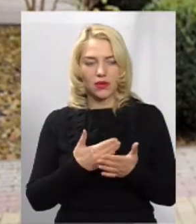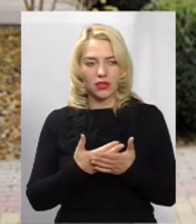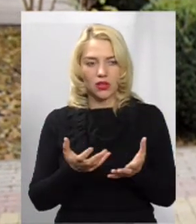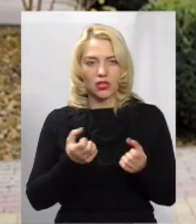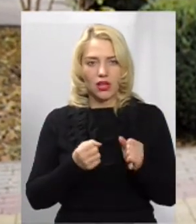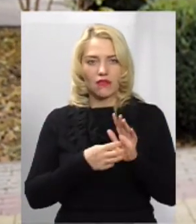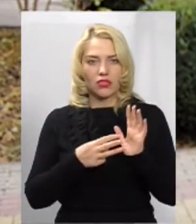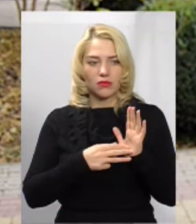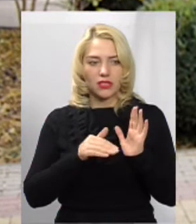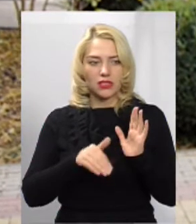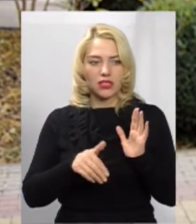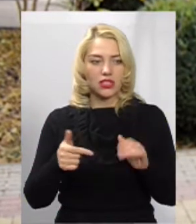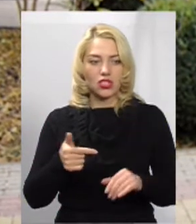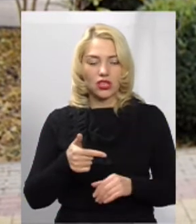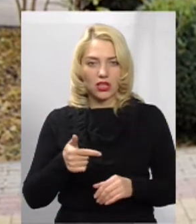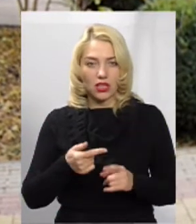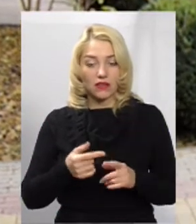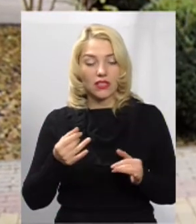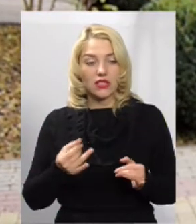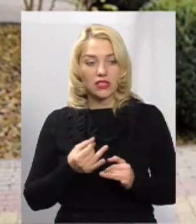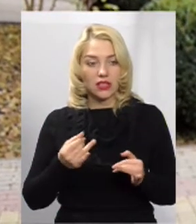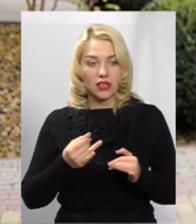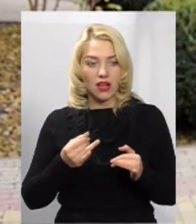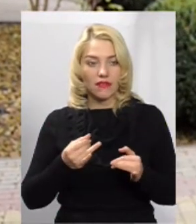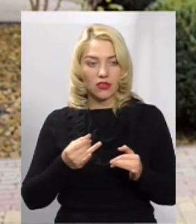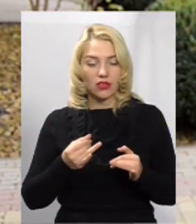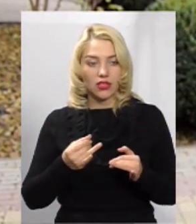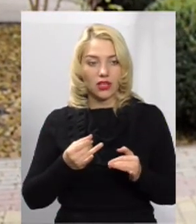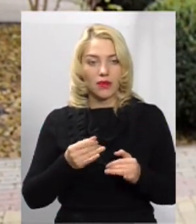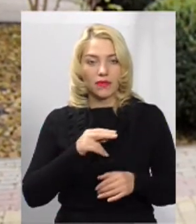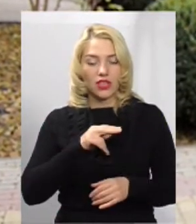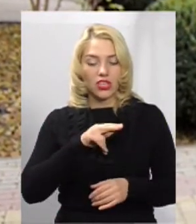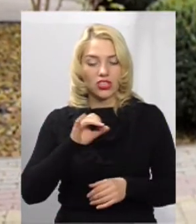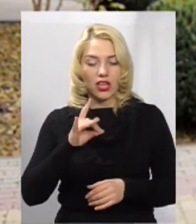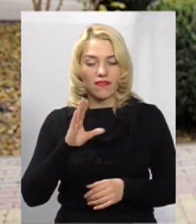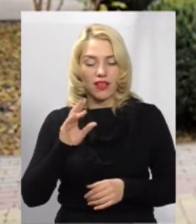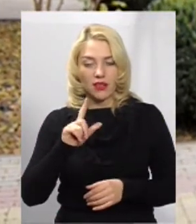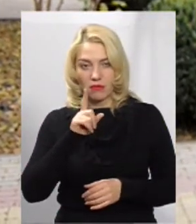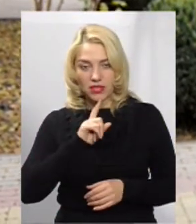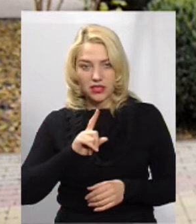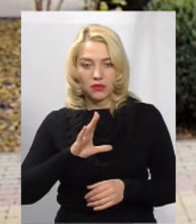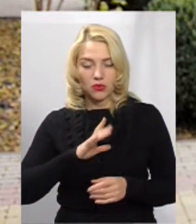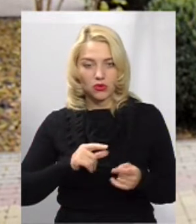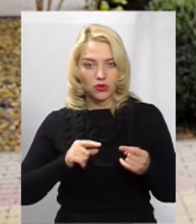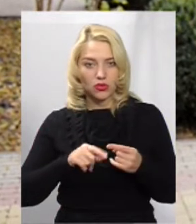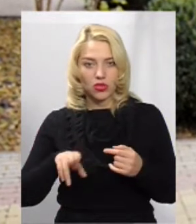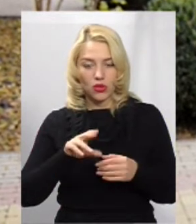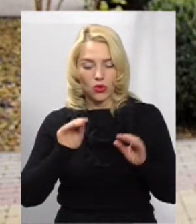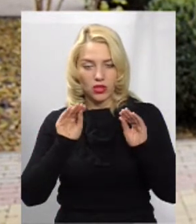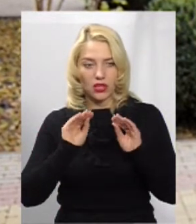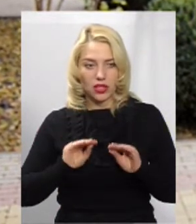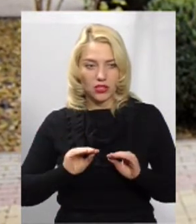18 тисяч гривень. З цікавого, це в червні місяці було уточнення до декларації, а в суті Пилипович